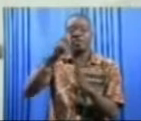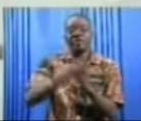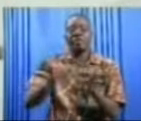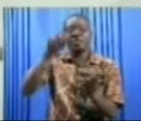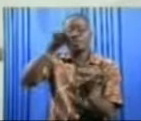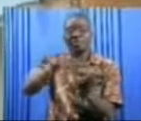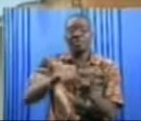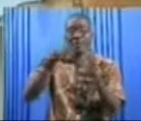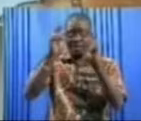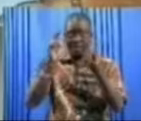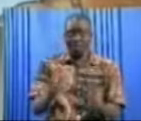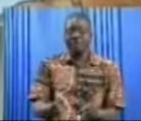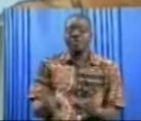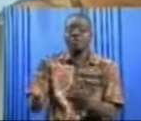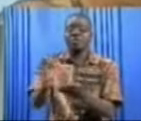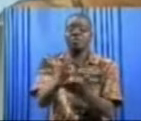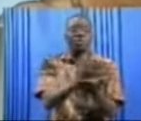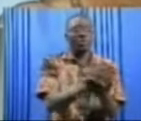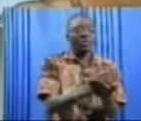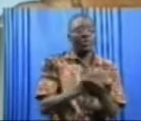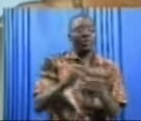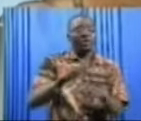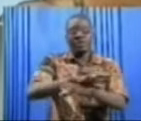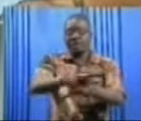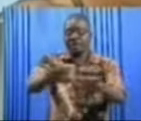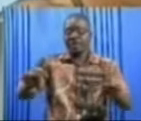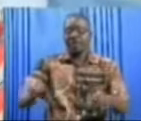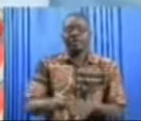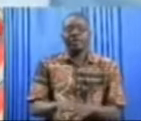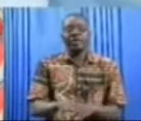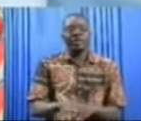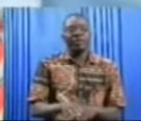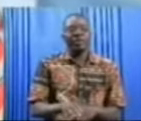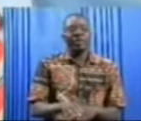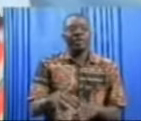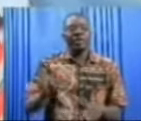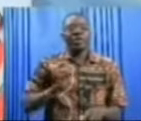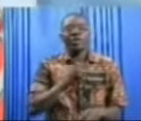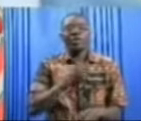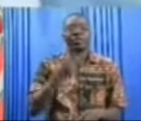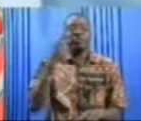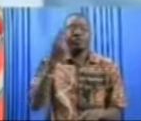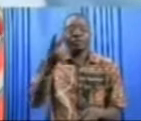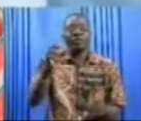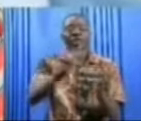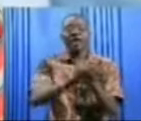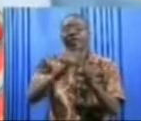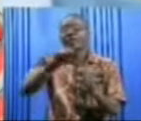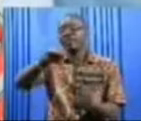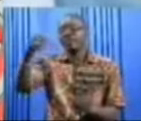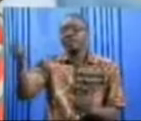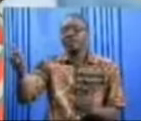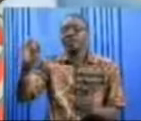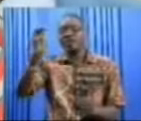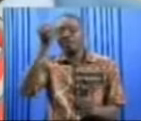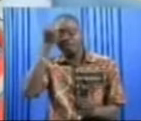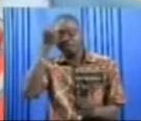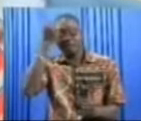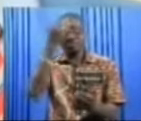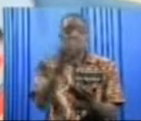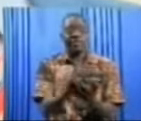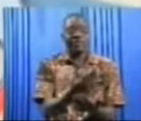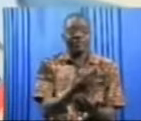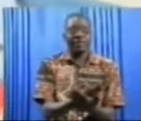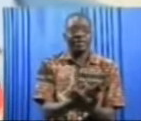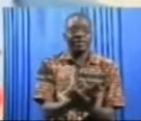au profit des collectivités territoriales. Nous projetons avec d'autres ministères, notamment le ministère des Finances,